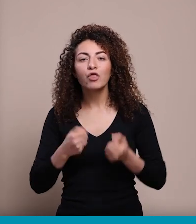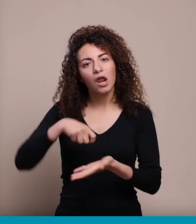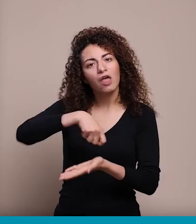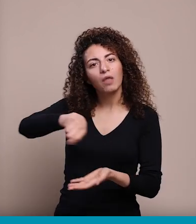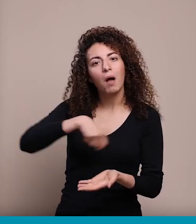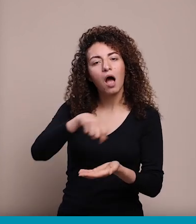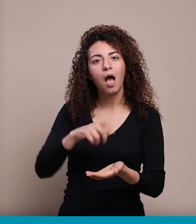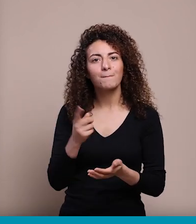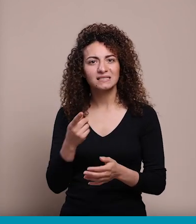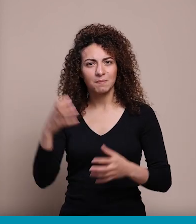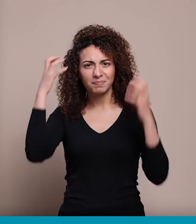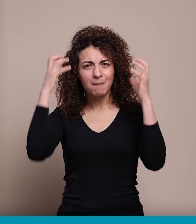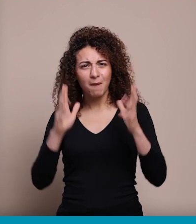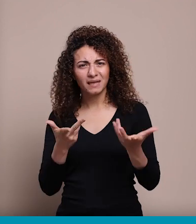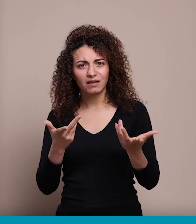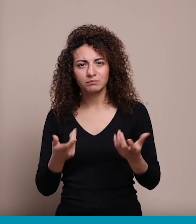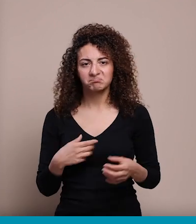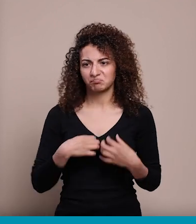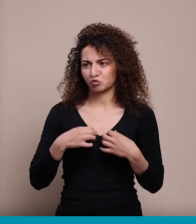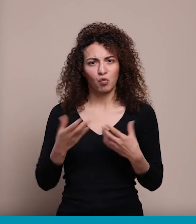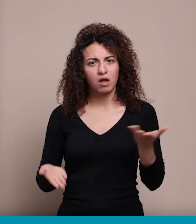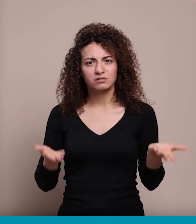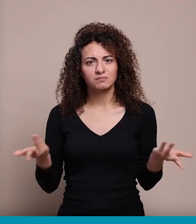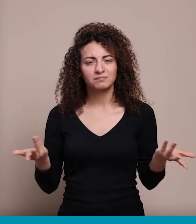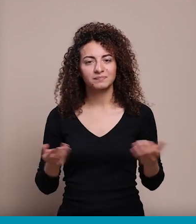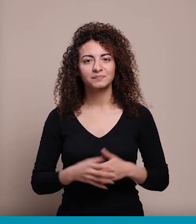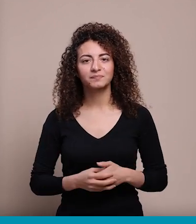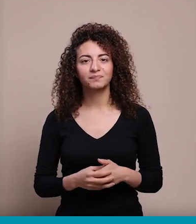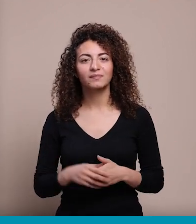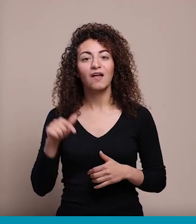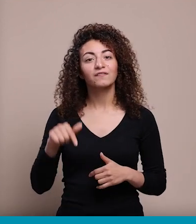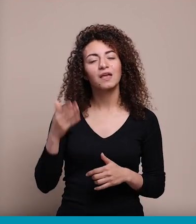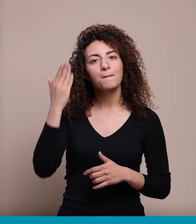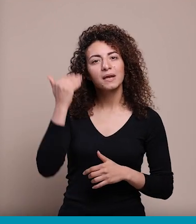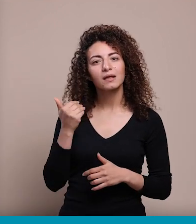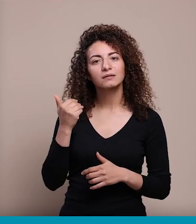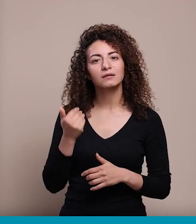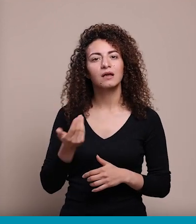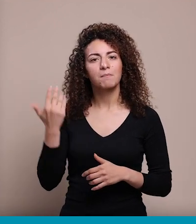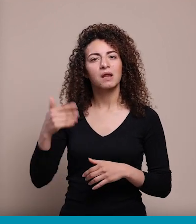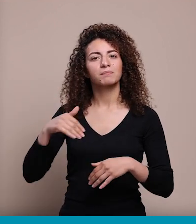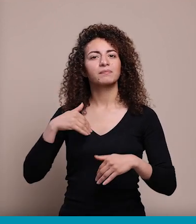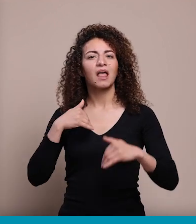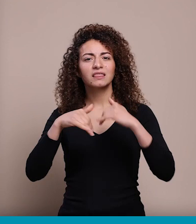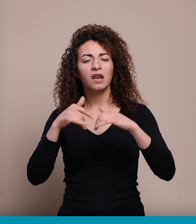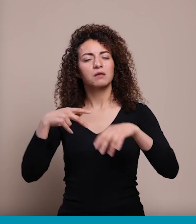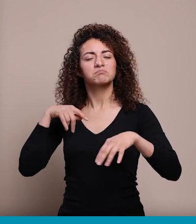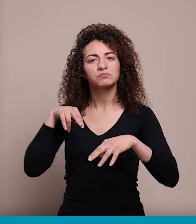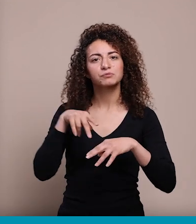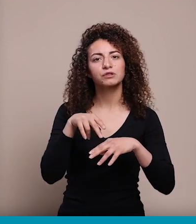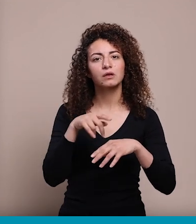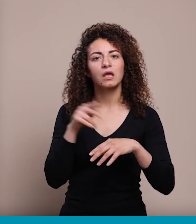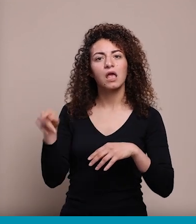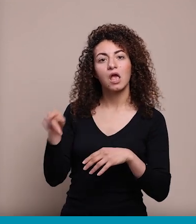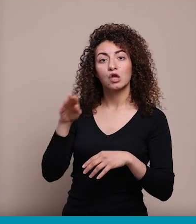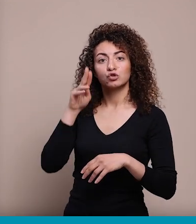طبيعية بس كيف تتحممي شو قلوا يدخلوا بهذا بهذا؟ في ست كنا مرئين إحنا وعنتي